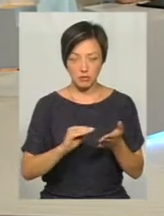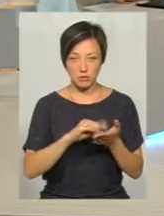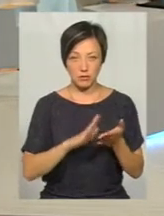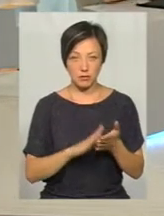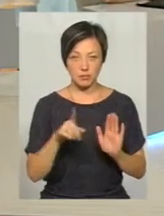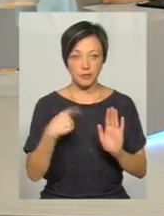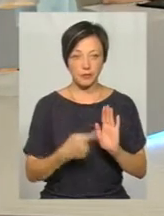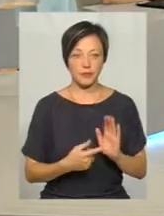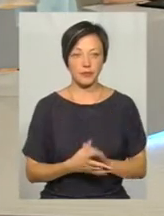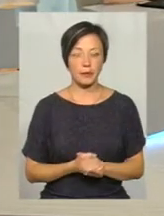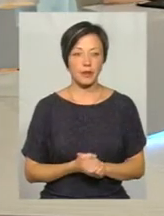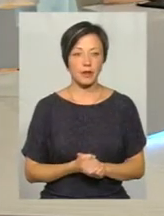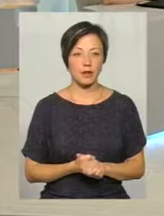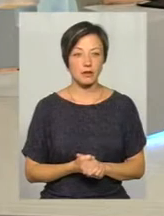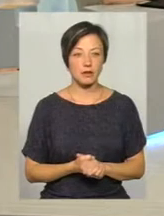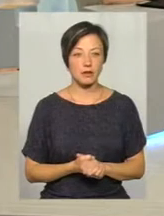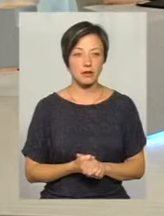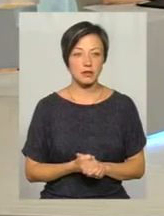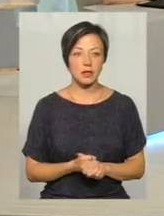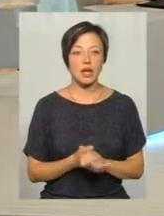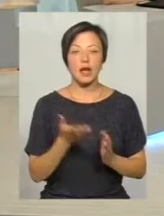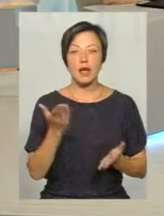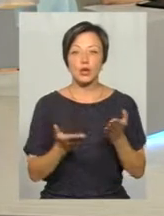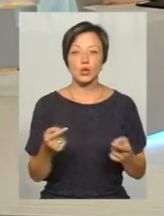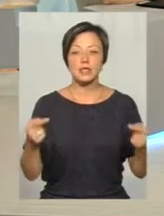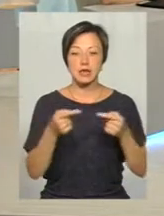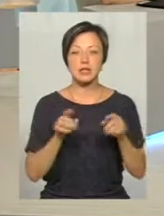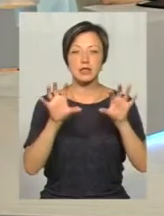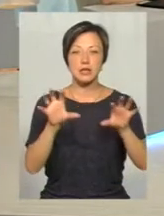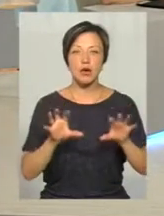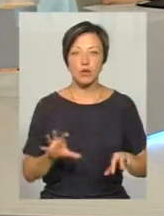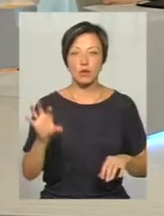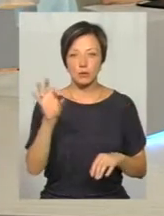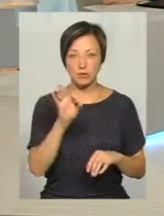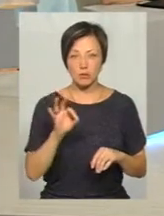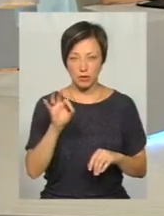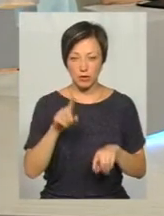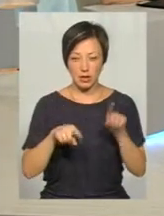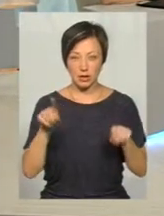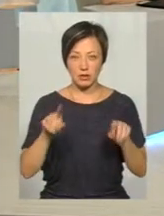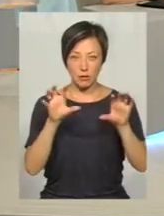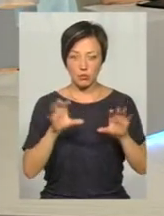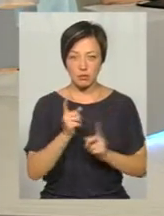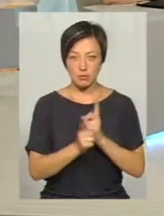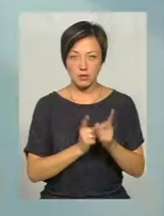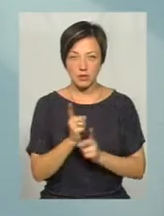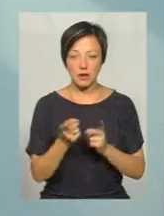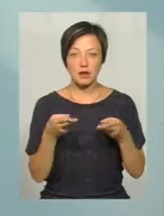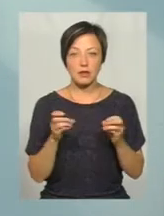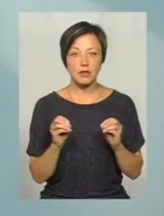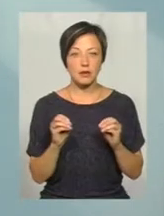Ну, якщо брати згідно закону про внесення змін до деяких законодавчих актів, де